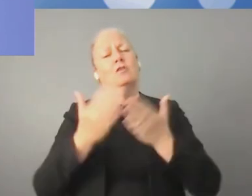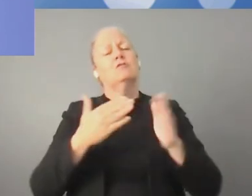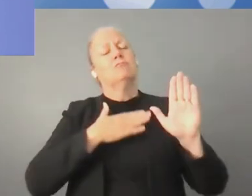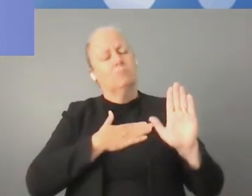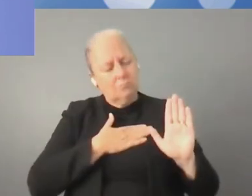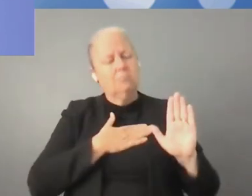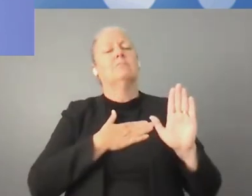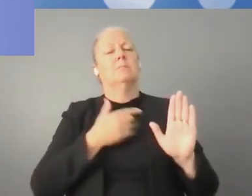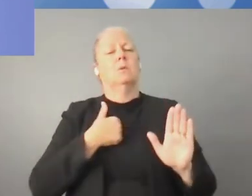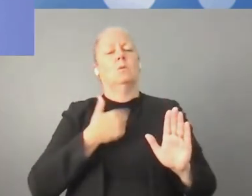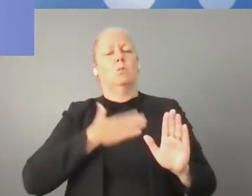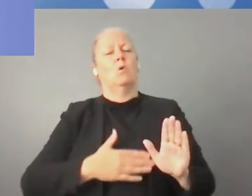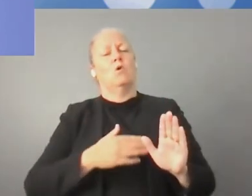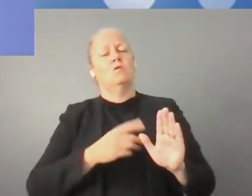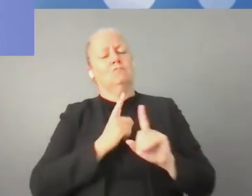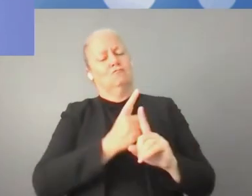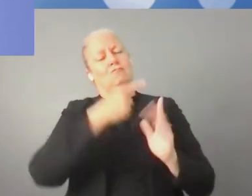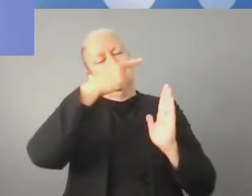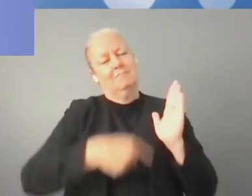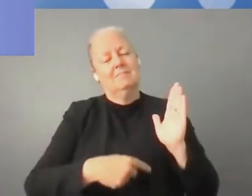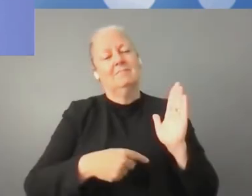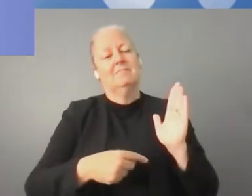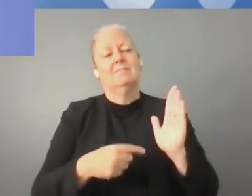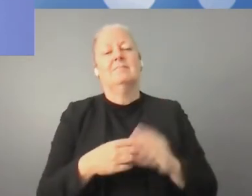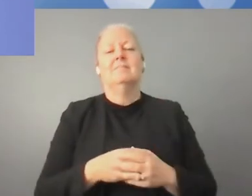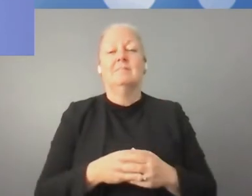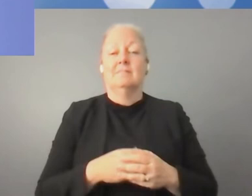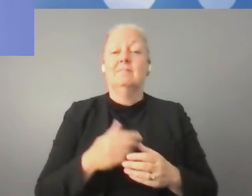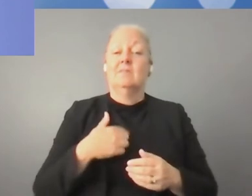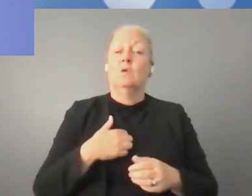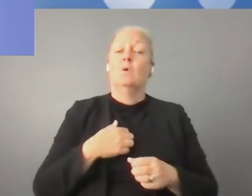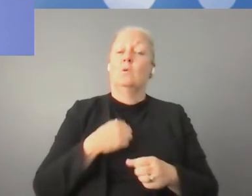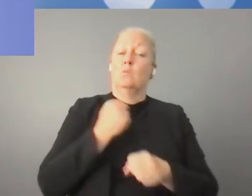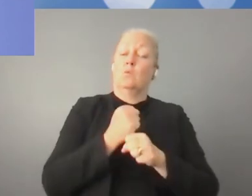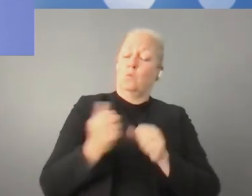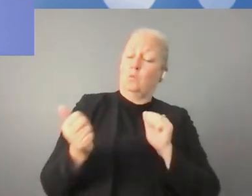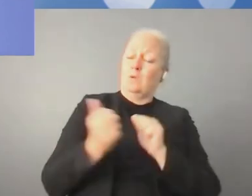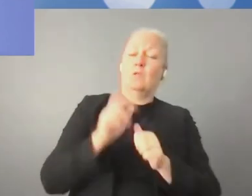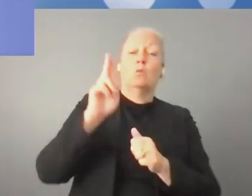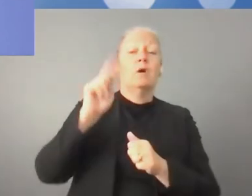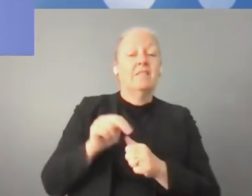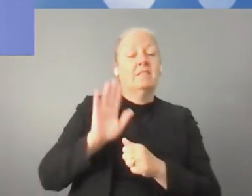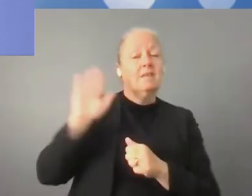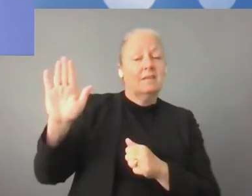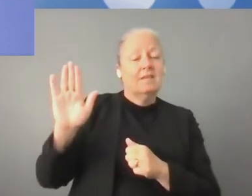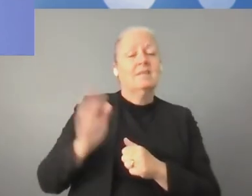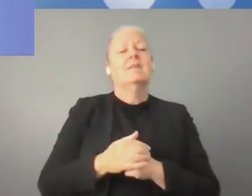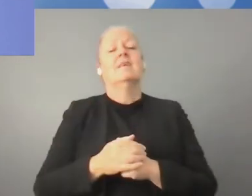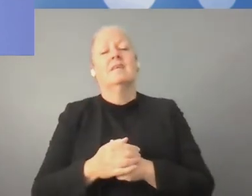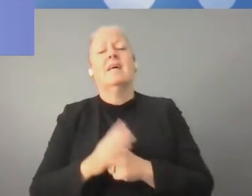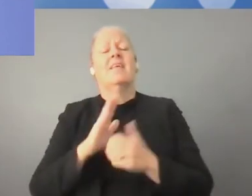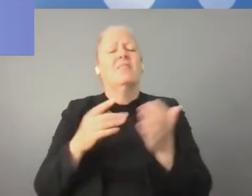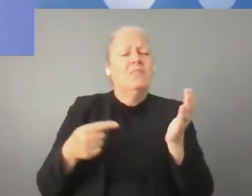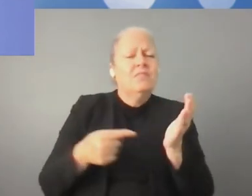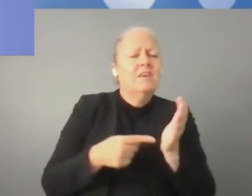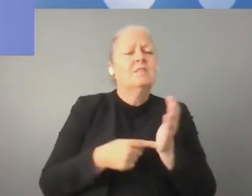łotewskiej, więc chcę powiedzieć, że jesteśmy gotowi zaangażować się w ten międzynarodowy wysiłek